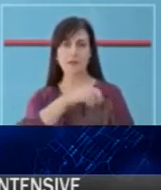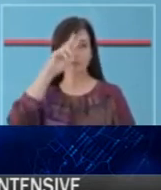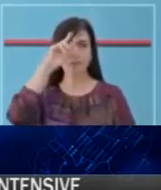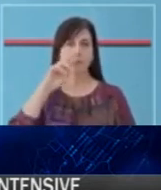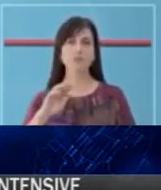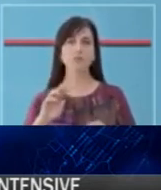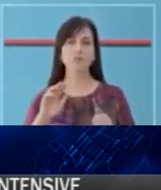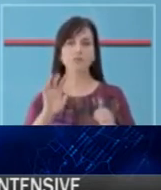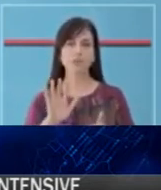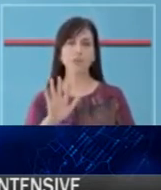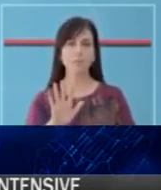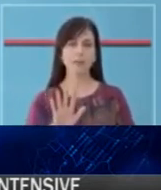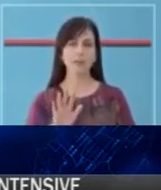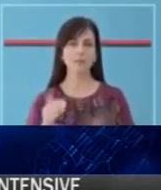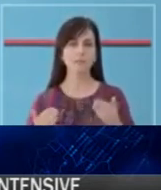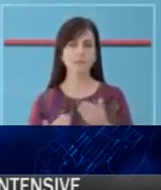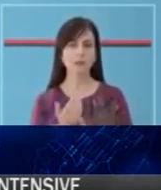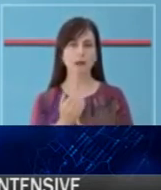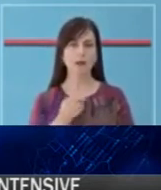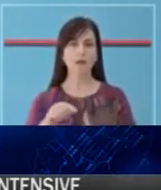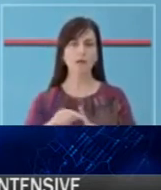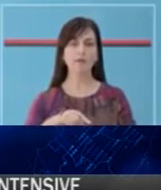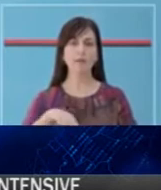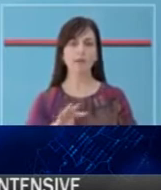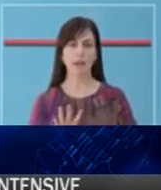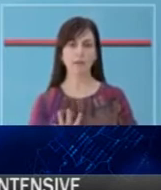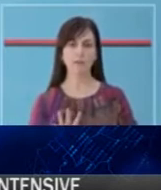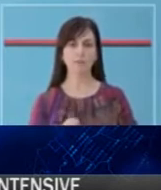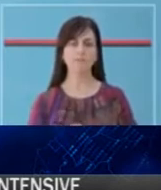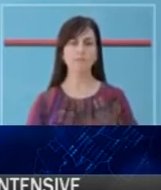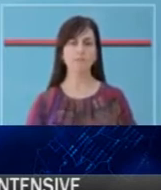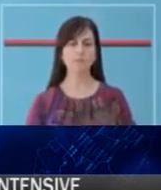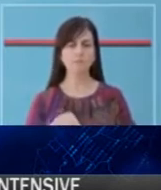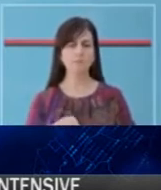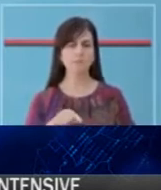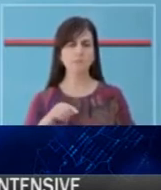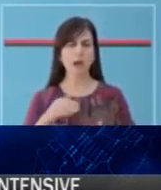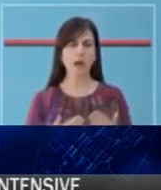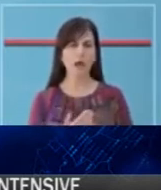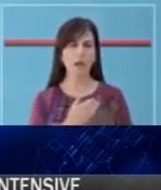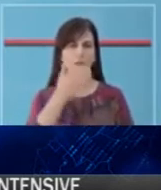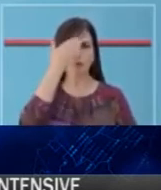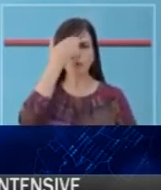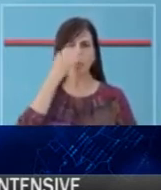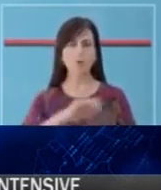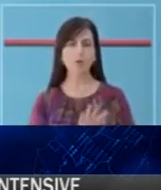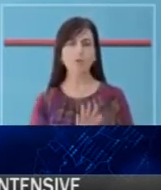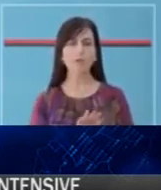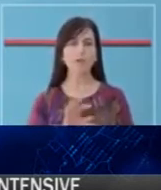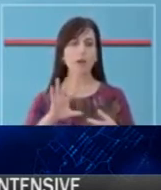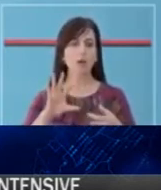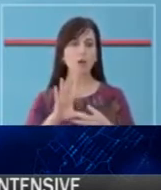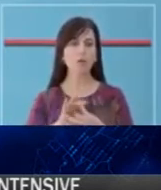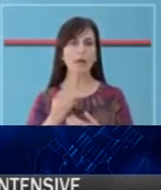nga të cilat kanë rezultuar pozitiv vetëm 4 raste. Rastet e identifikuara në 24 orët e fundit janë kryesisht